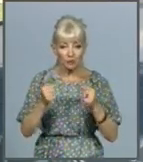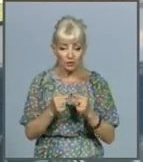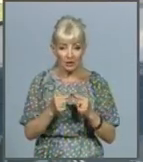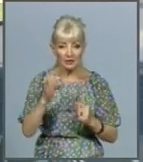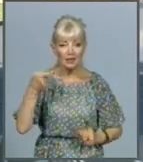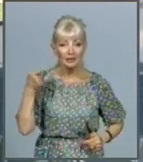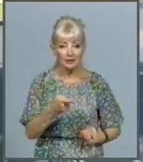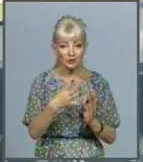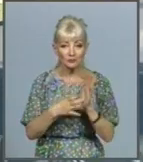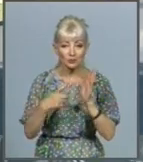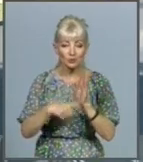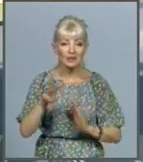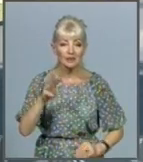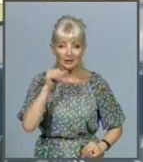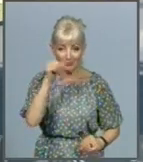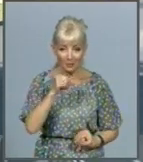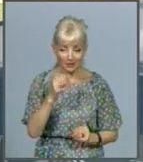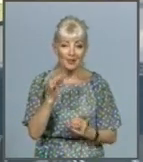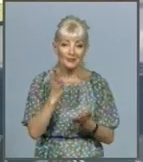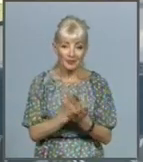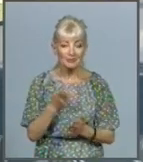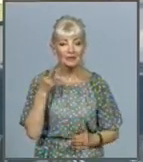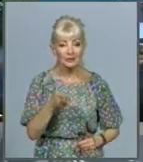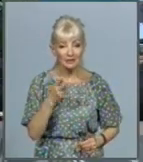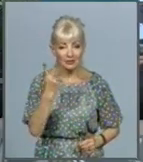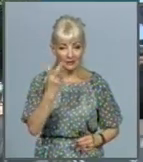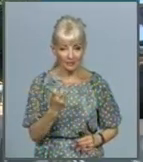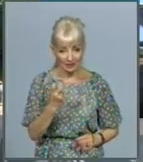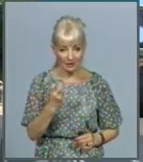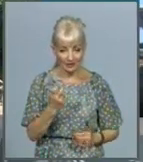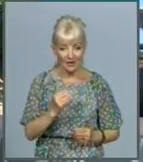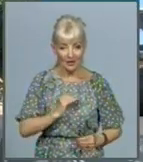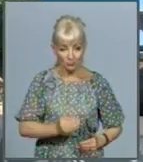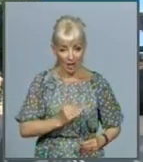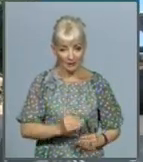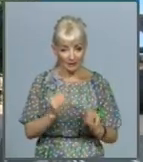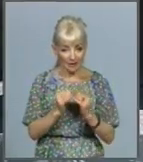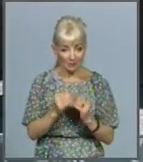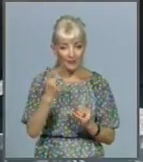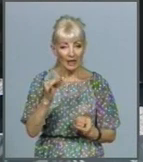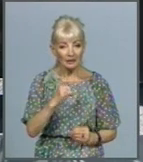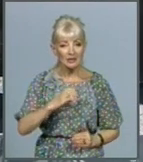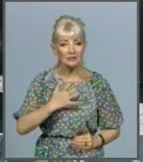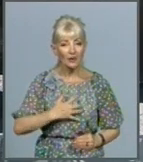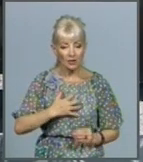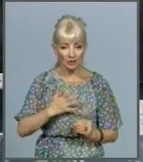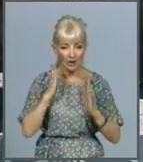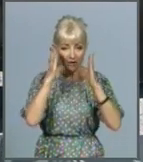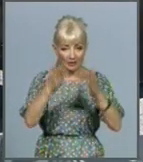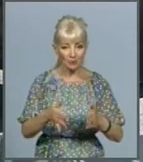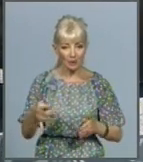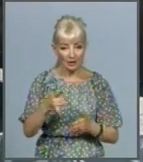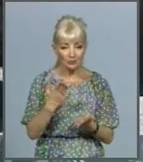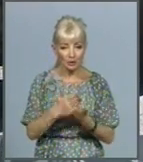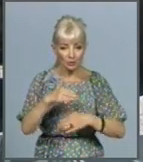року і налічує понад 2200 приватних домоволодінь. Одна з важливих дорожніх артерів мікрорайону є вулиця Генерала